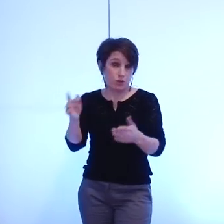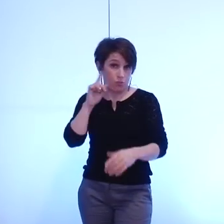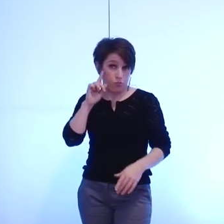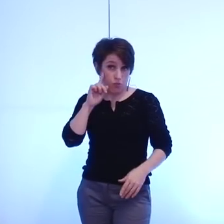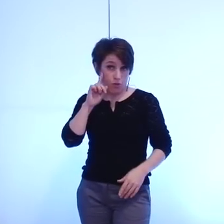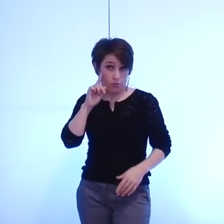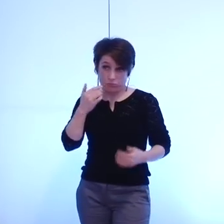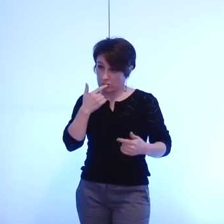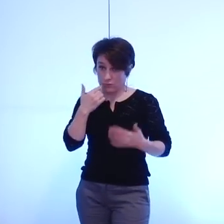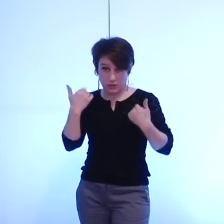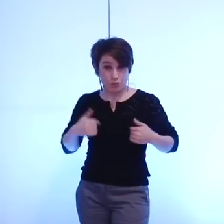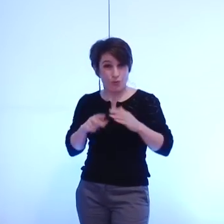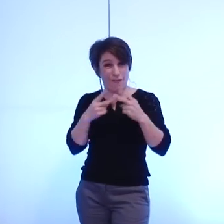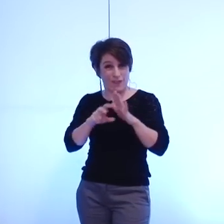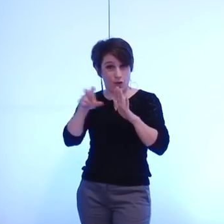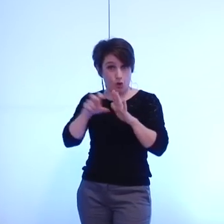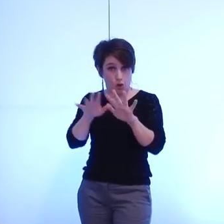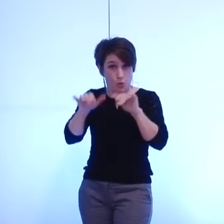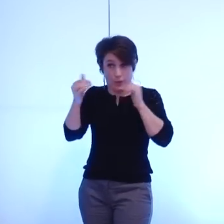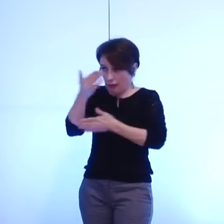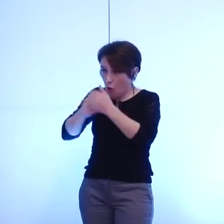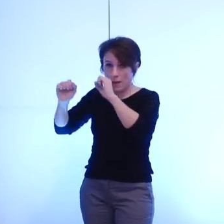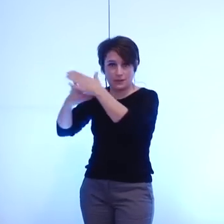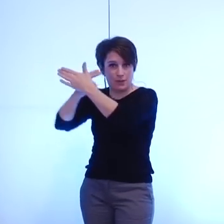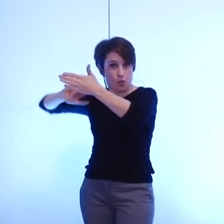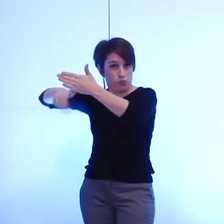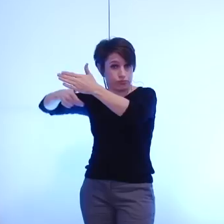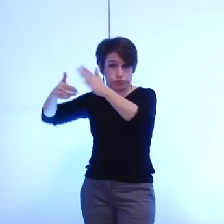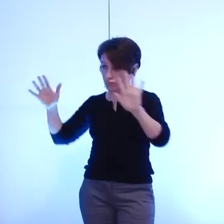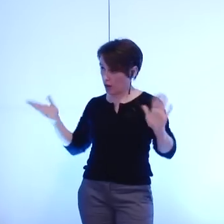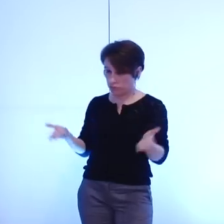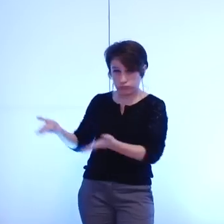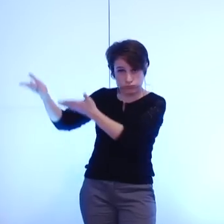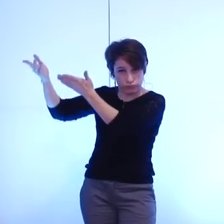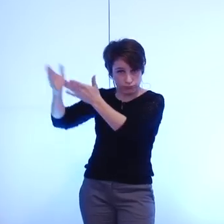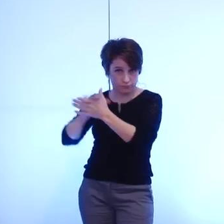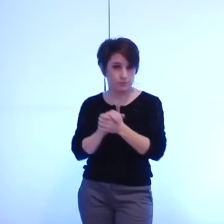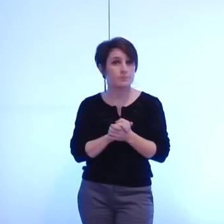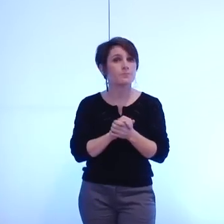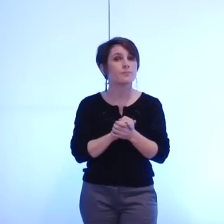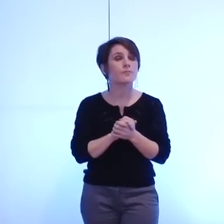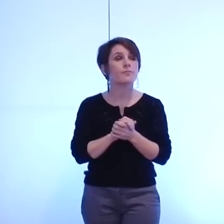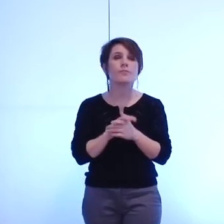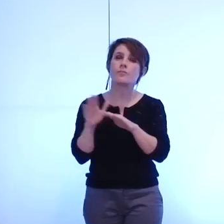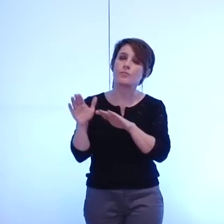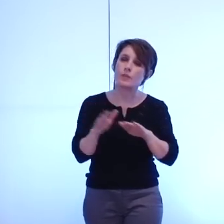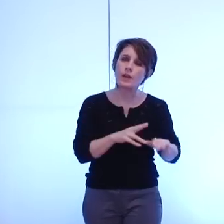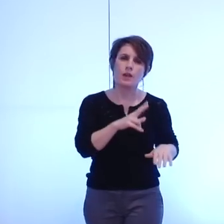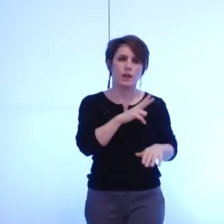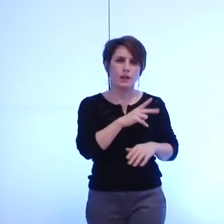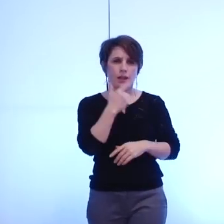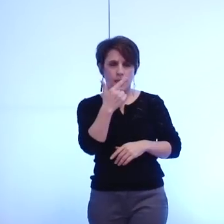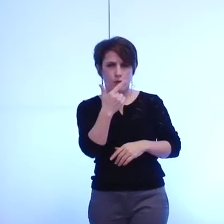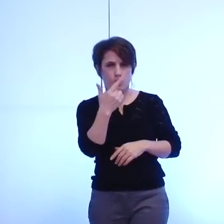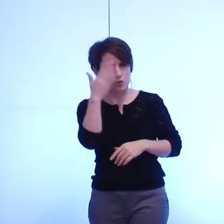pleine et entière il reste deux éléments plus avancés qui